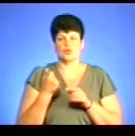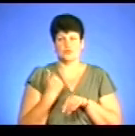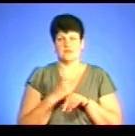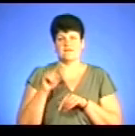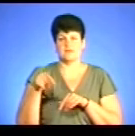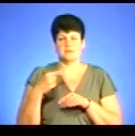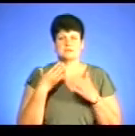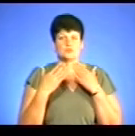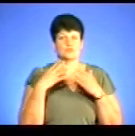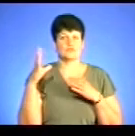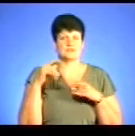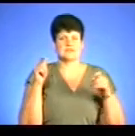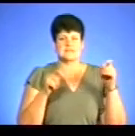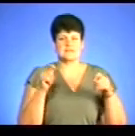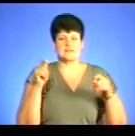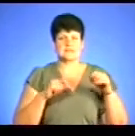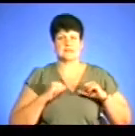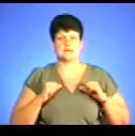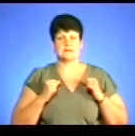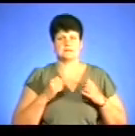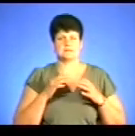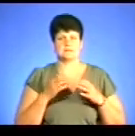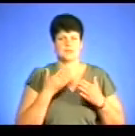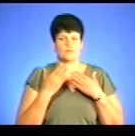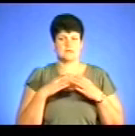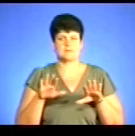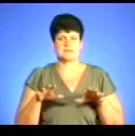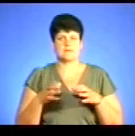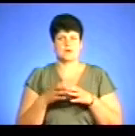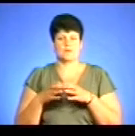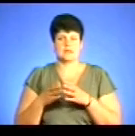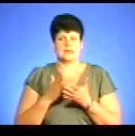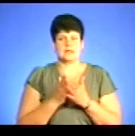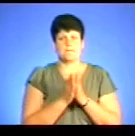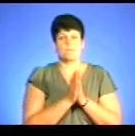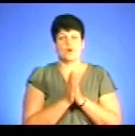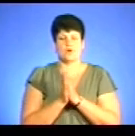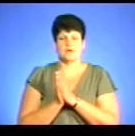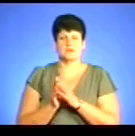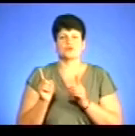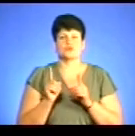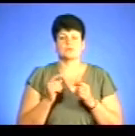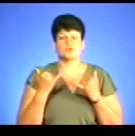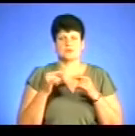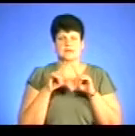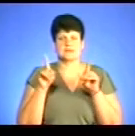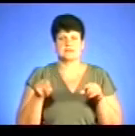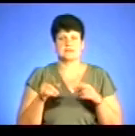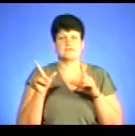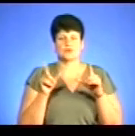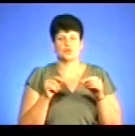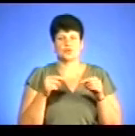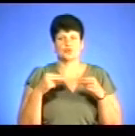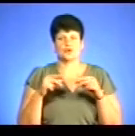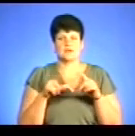ми спілкуємося по всіх фестивалях, стараємося спілкуватися з місцевими громадами. І є таке прохання, що на сьогодні ліцензії на виїздну торгівлю немає,